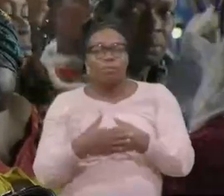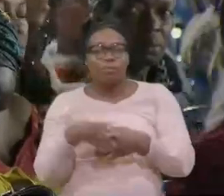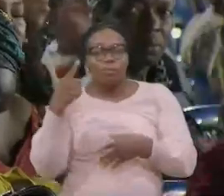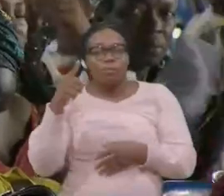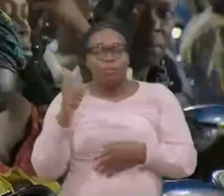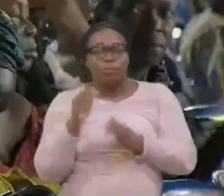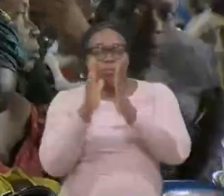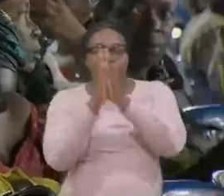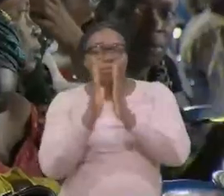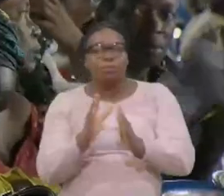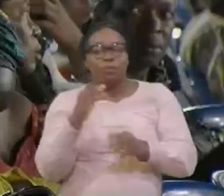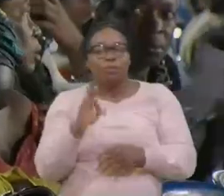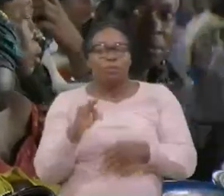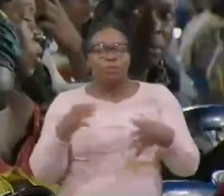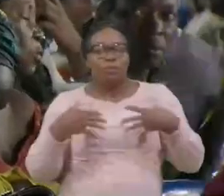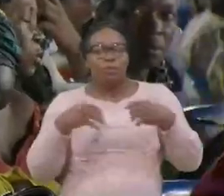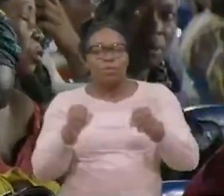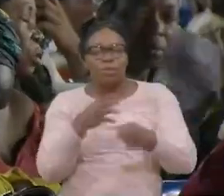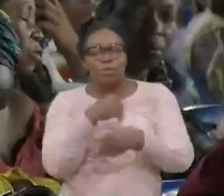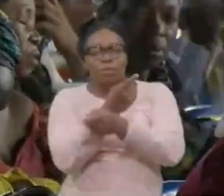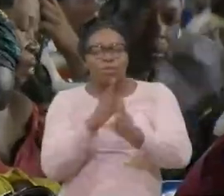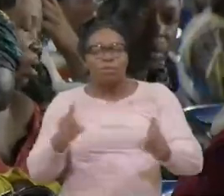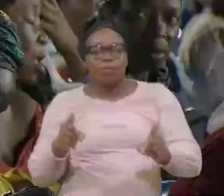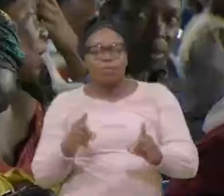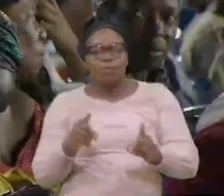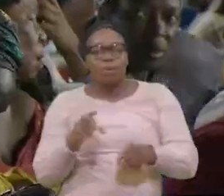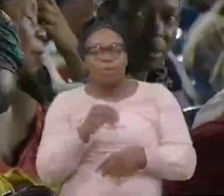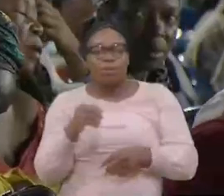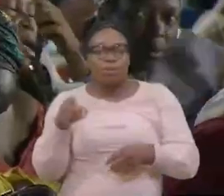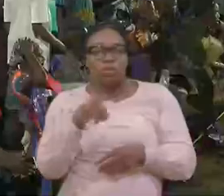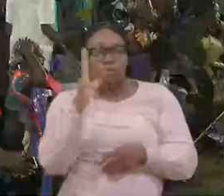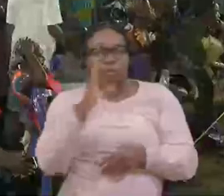Et il va guérir, Toutes vos maladies, Au nom de Jésus,